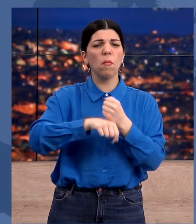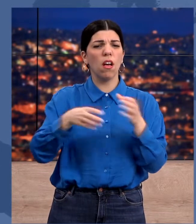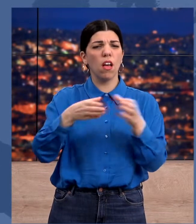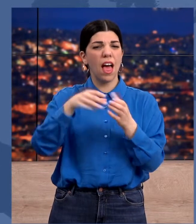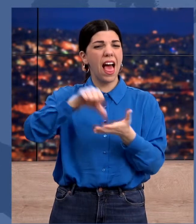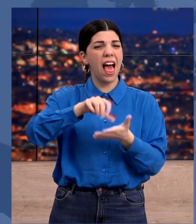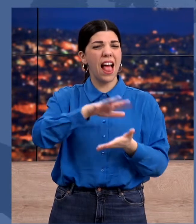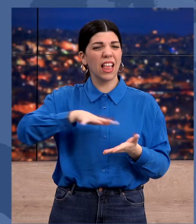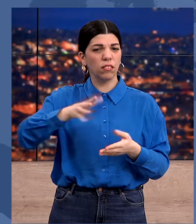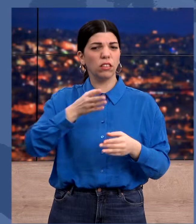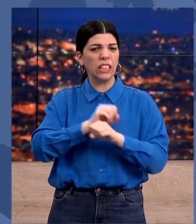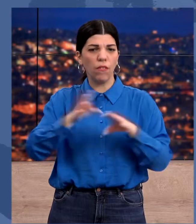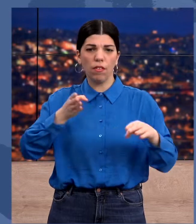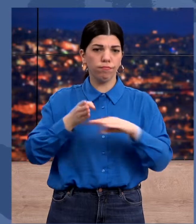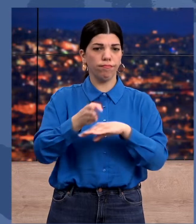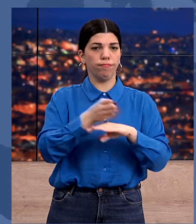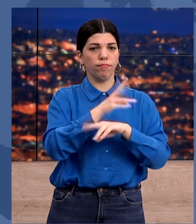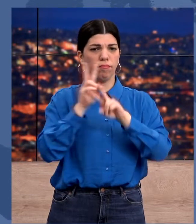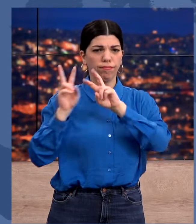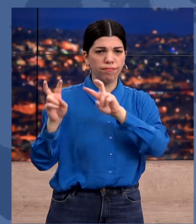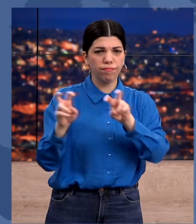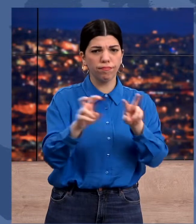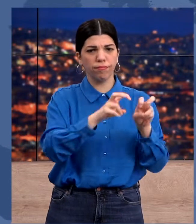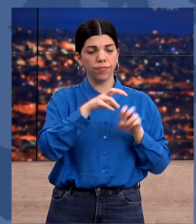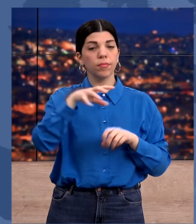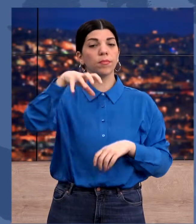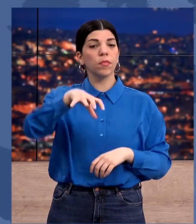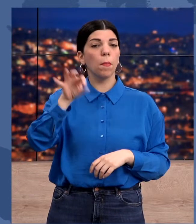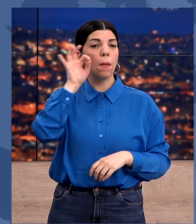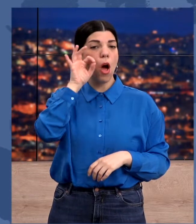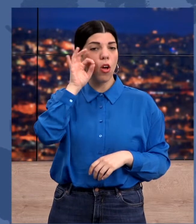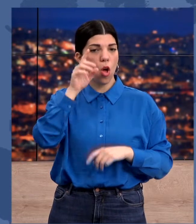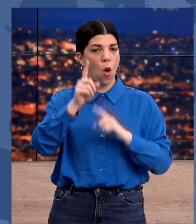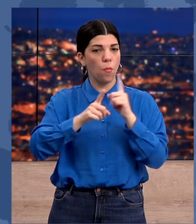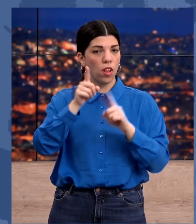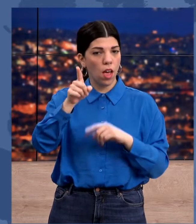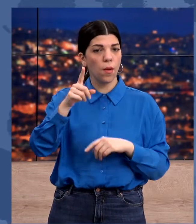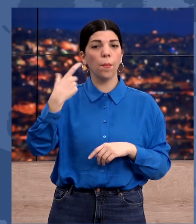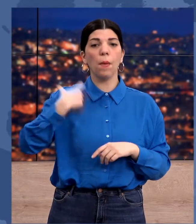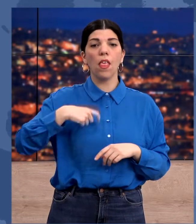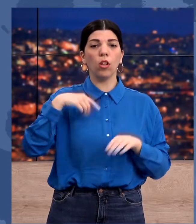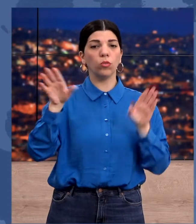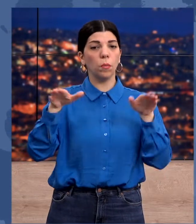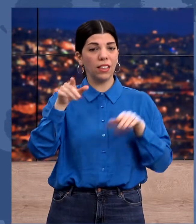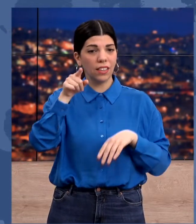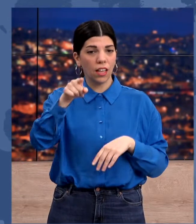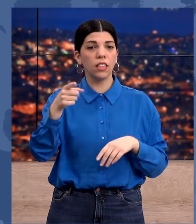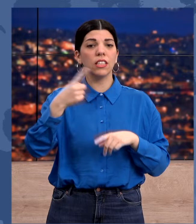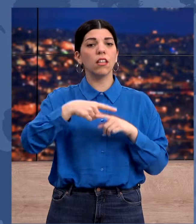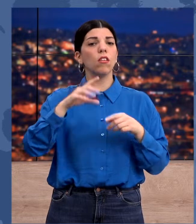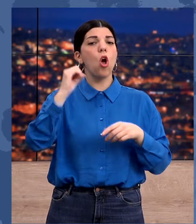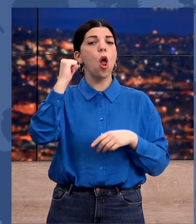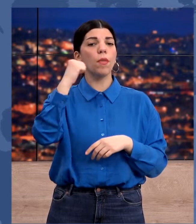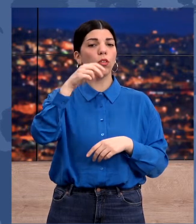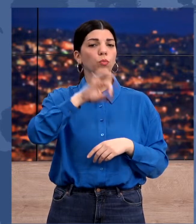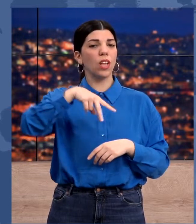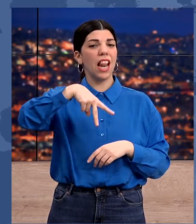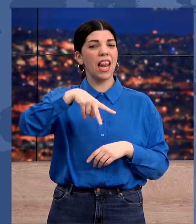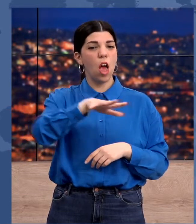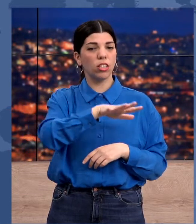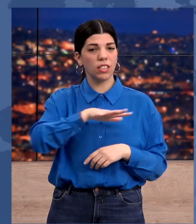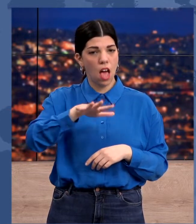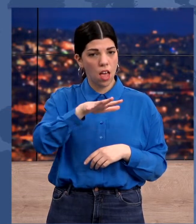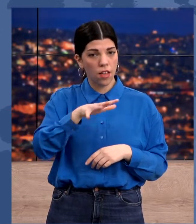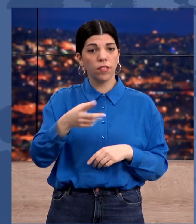Ευνηδιαστικοί έλεγχοι έγιναν σε σύνδεσμο του ΠΑΟΚ στην Ομόνια, του Παναθηναϊκού στο Περιστέρι, αλλά και σε σύνδεσμο του Ολυμπιακού στα